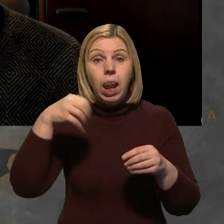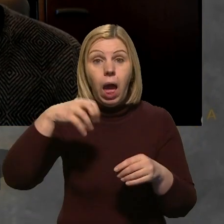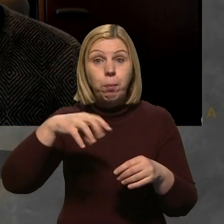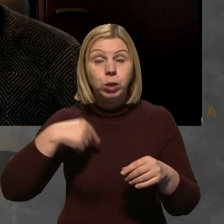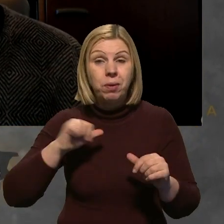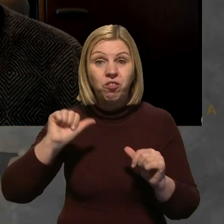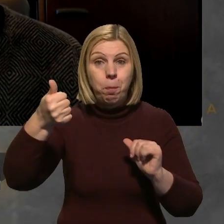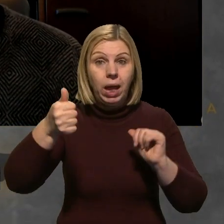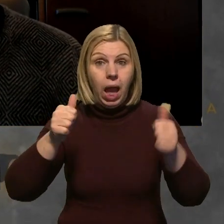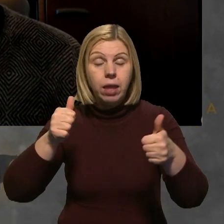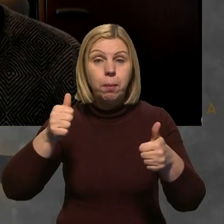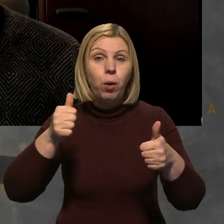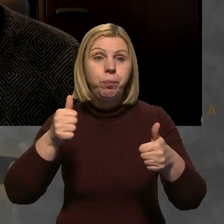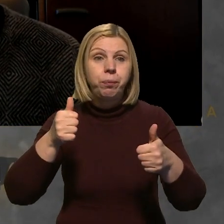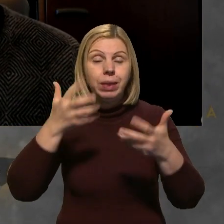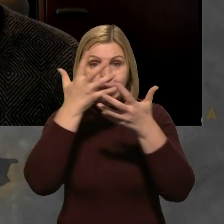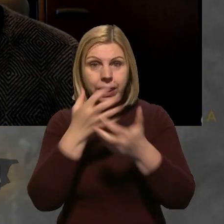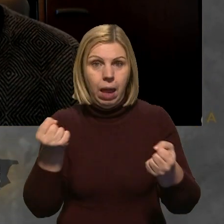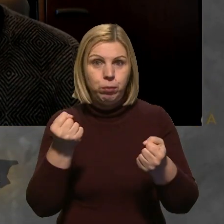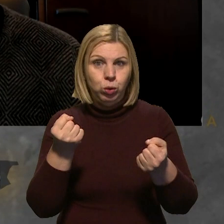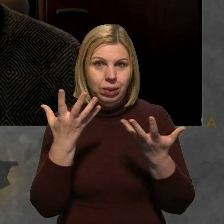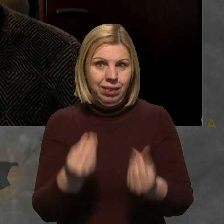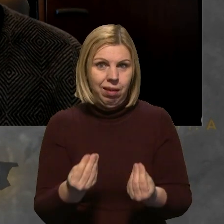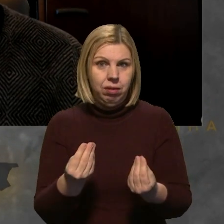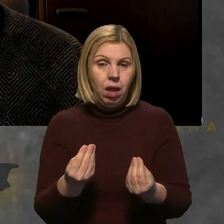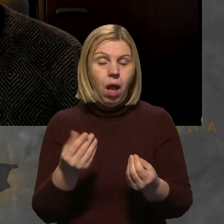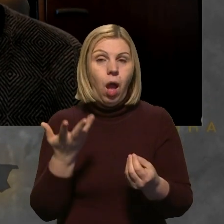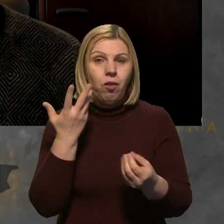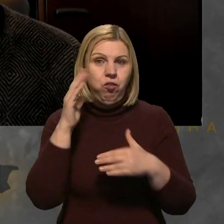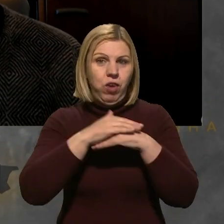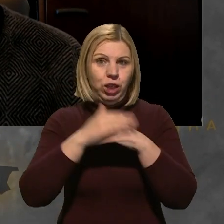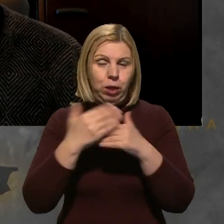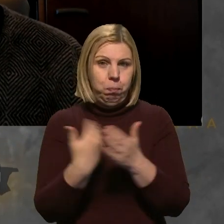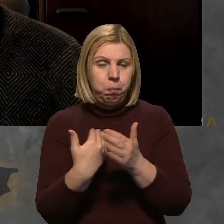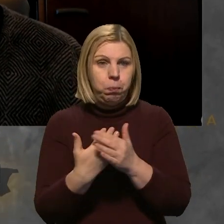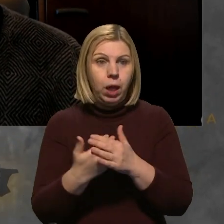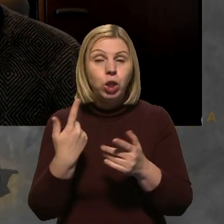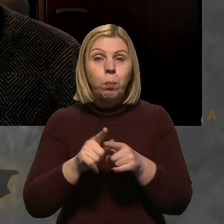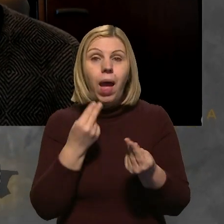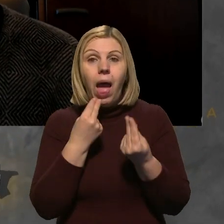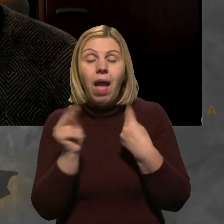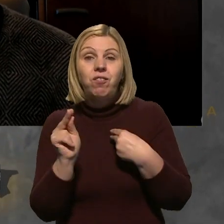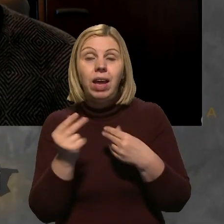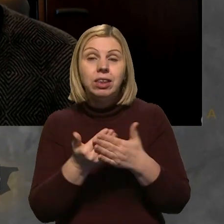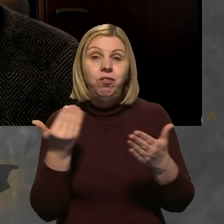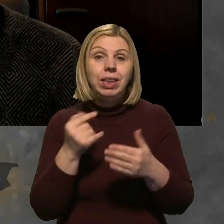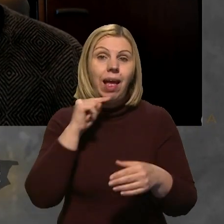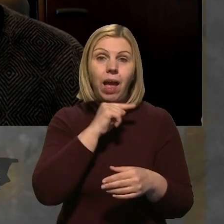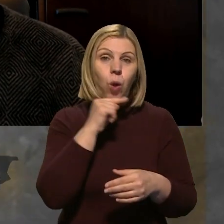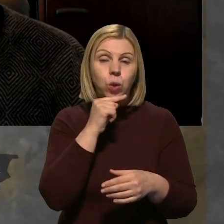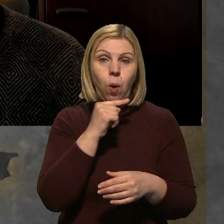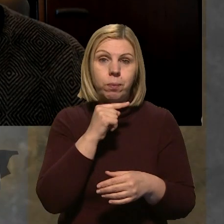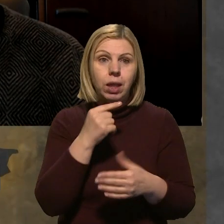вмикаємо, як правило, в темну пору дня, скажімо, ввечері. Тому ефект від економії,